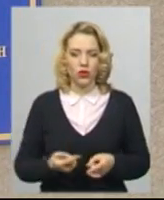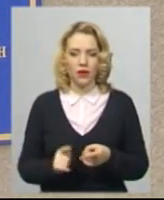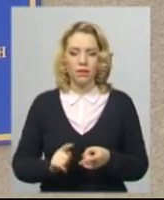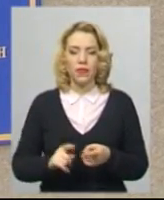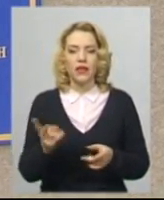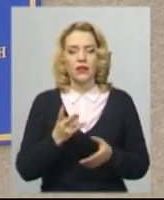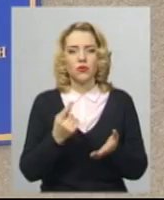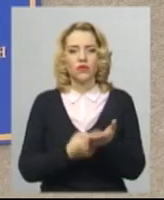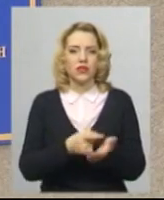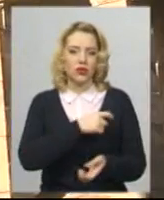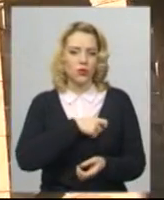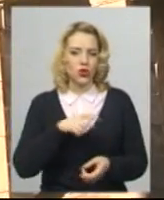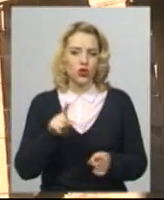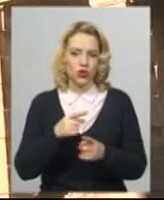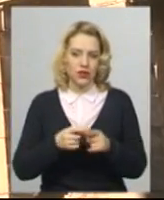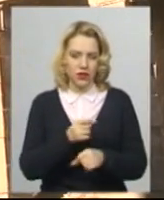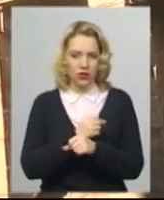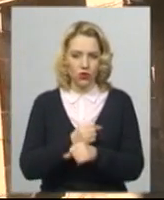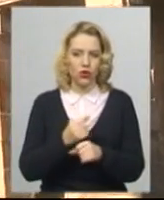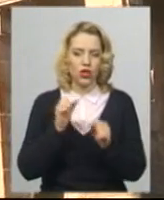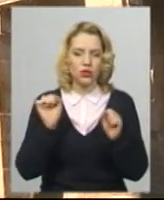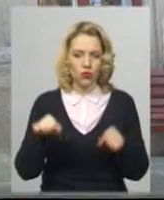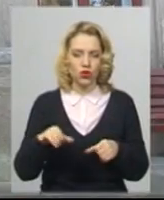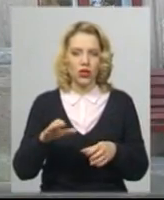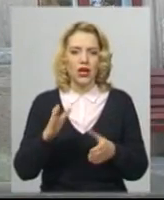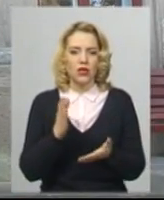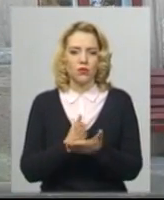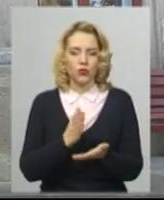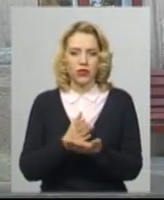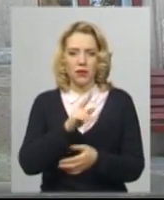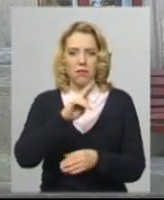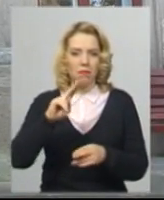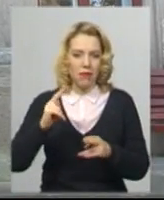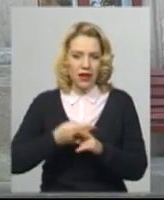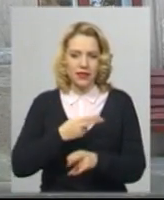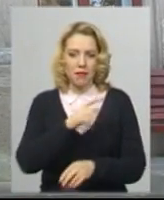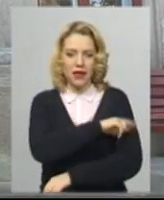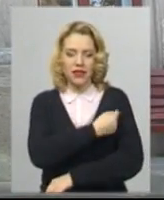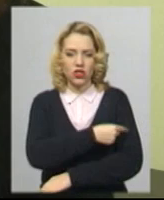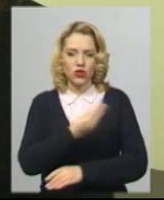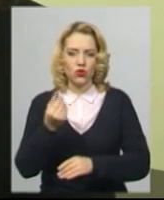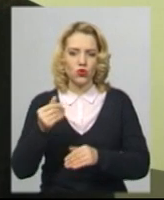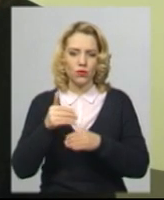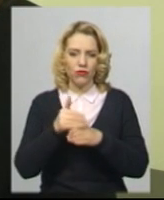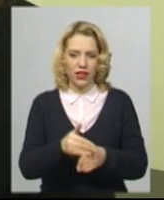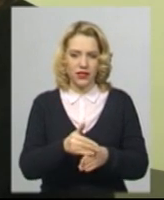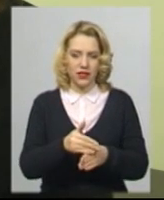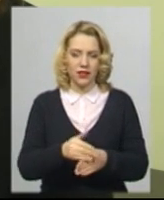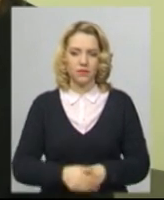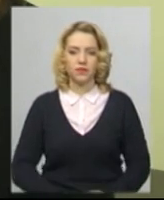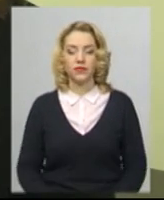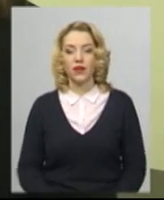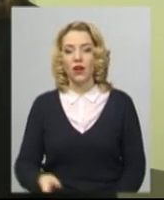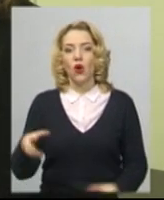депутатам, що вони зможуть існувати без медичної субвенції. Каже заступниця голови Хмельницької обласної адміністрації Світлана Павлишина.